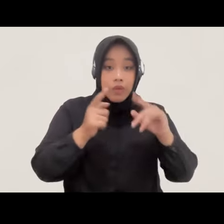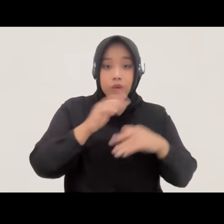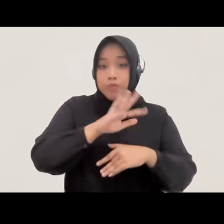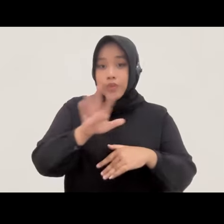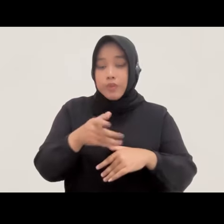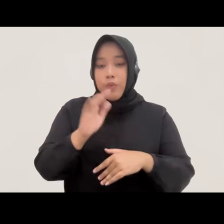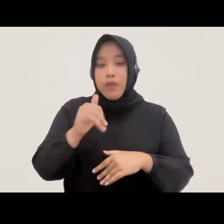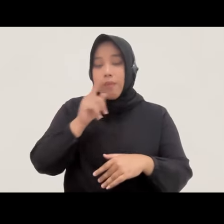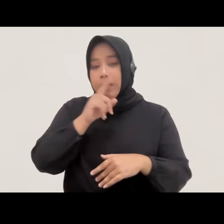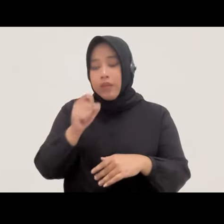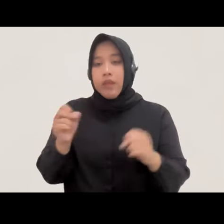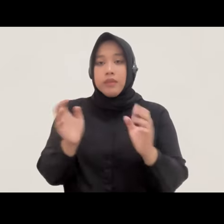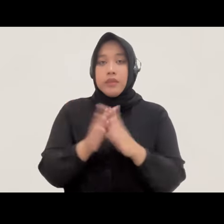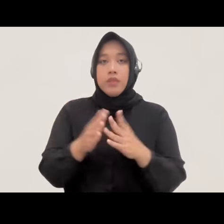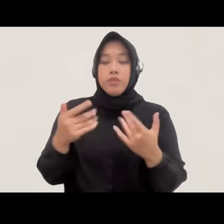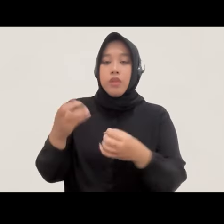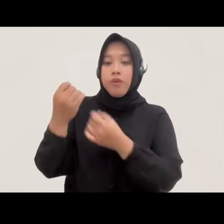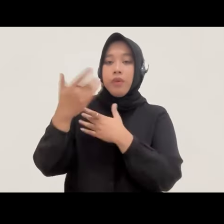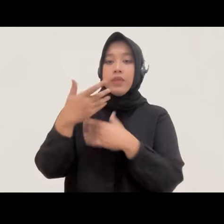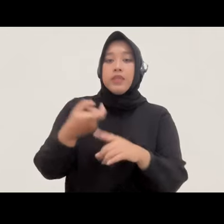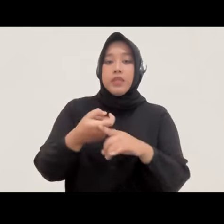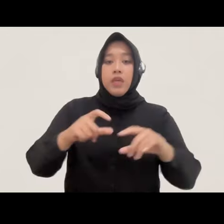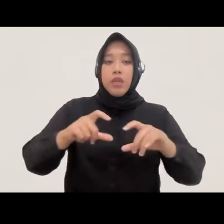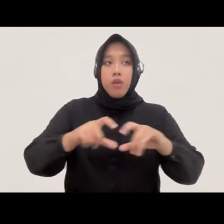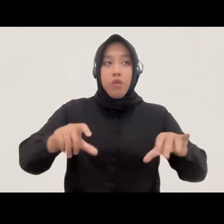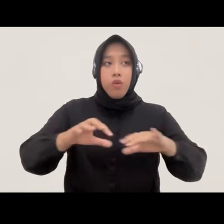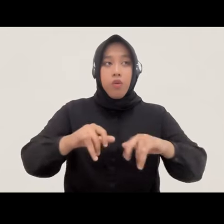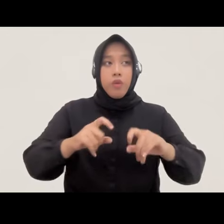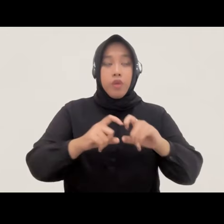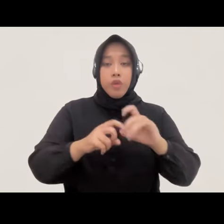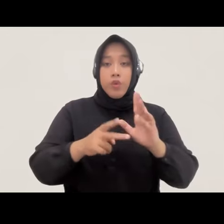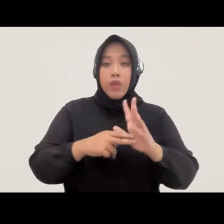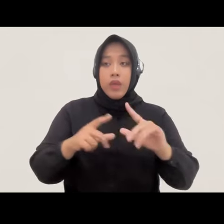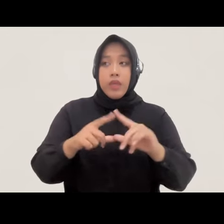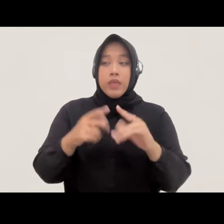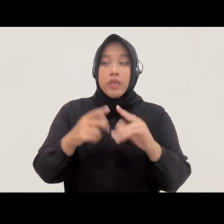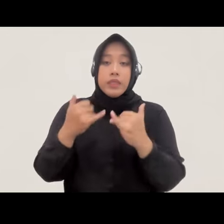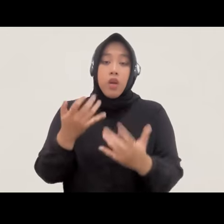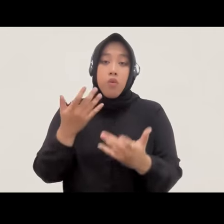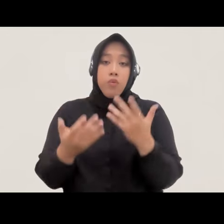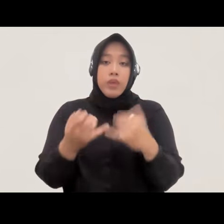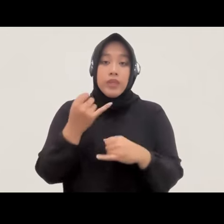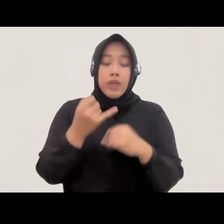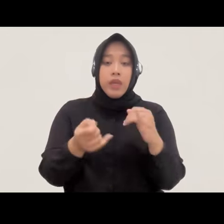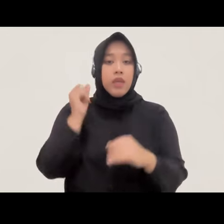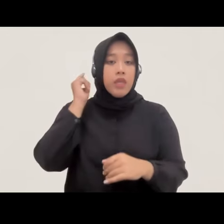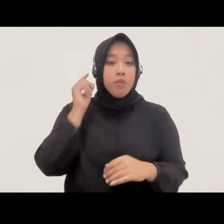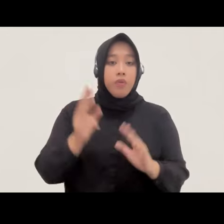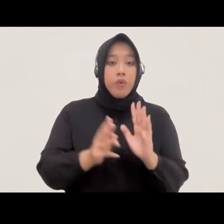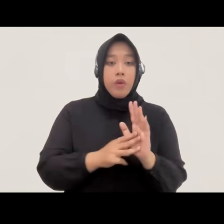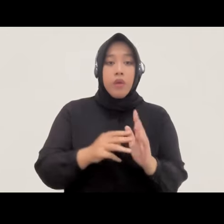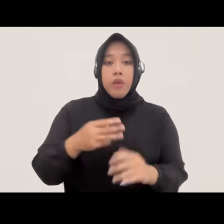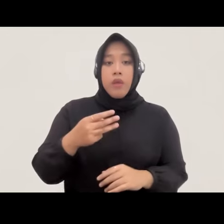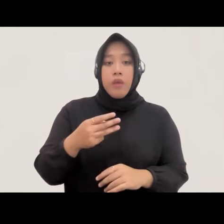ya sebuah pertanyaan sekaligus tadi yang disampaikan di kolom Q&A sekarang mungkin terakhir ke Ibu Milda Bu